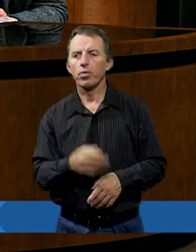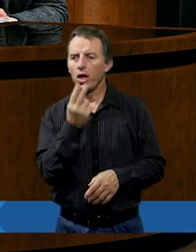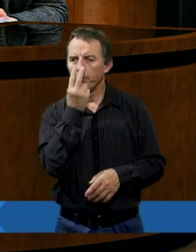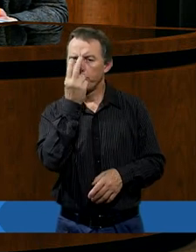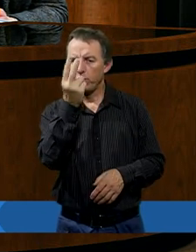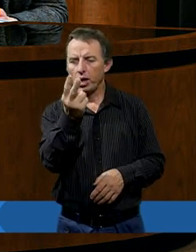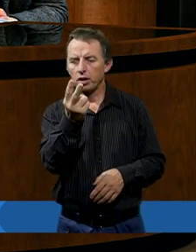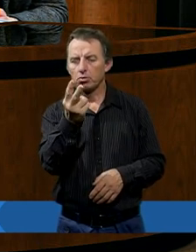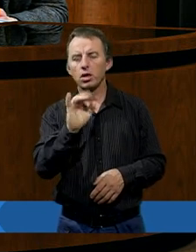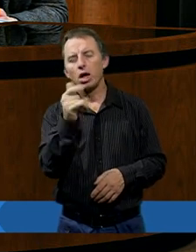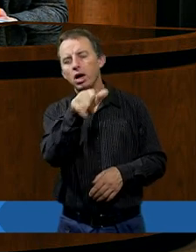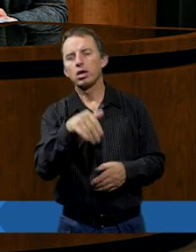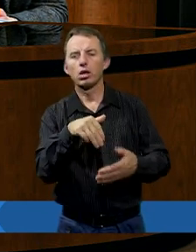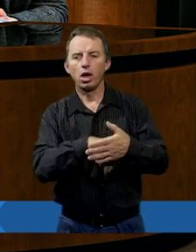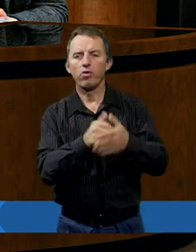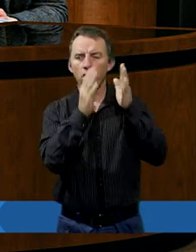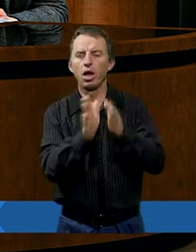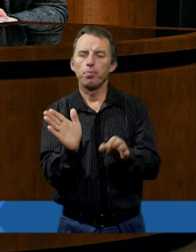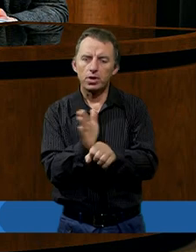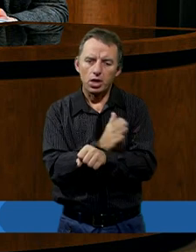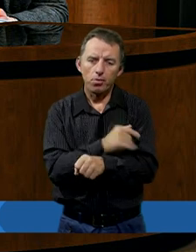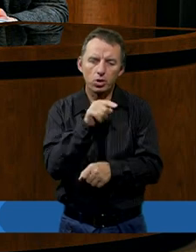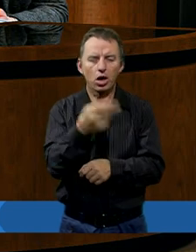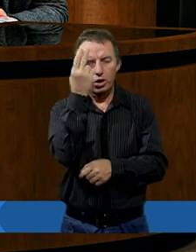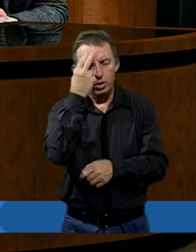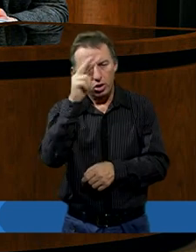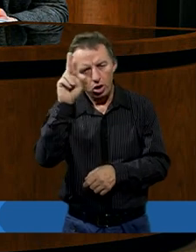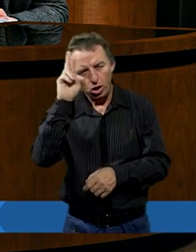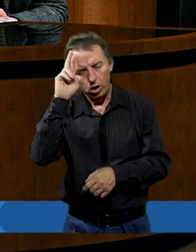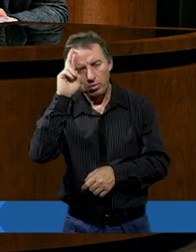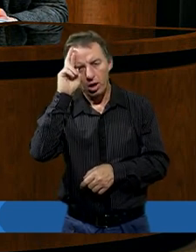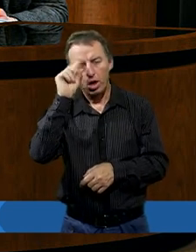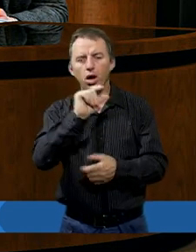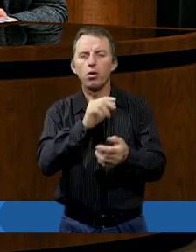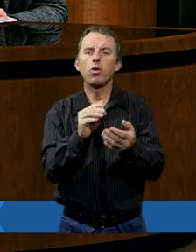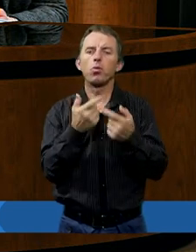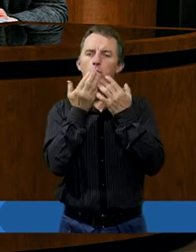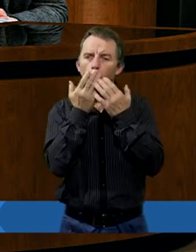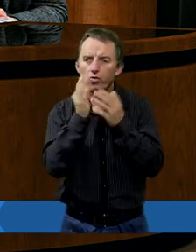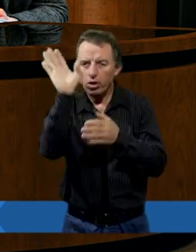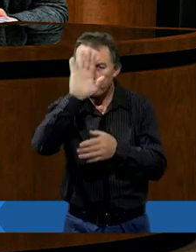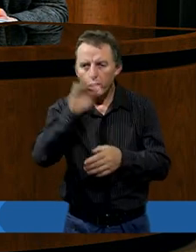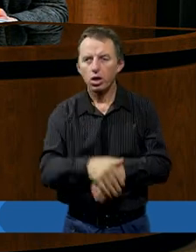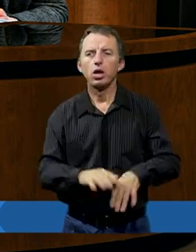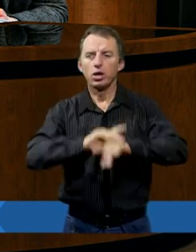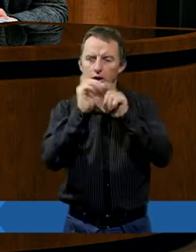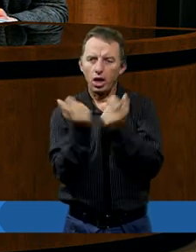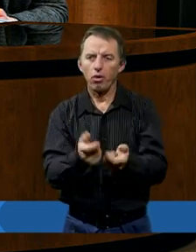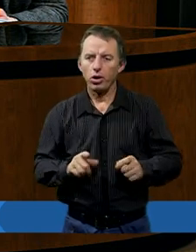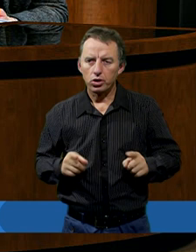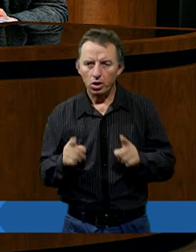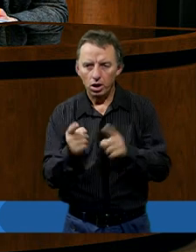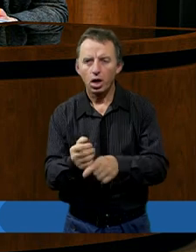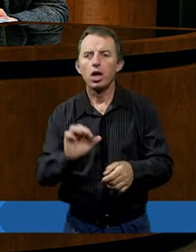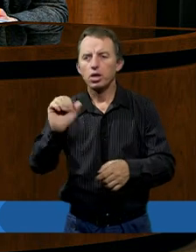A zobaczmy, jaka jest postawa Joba. Pomimo tego, że nie rozumie kontekstu, przypisuje Bogu to całe działanie,